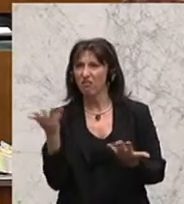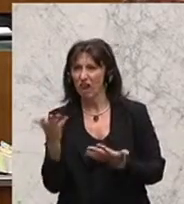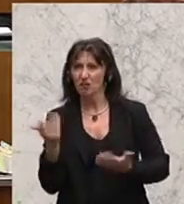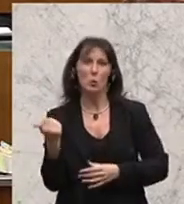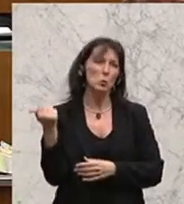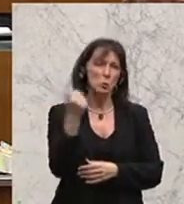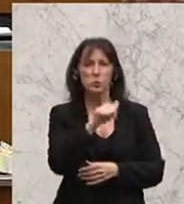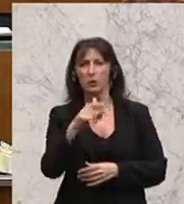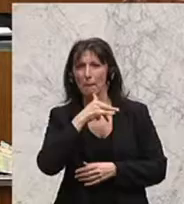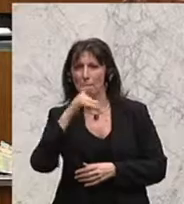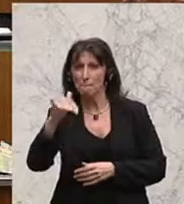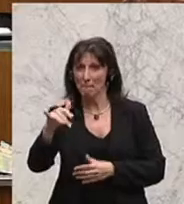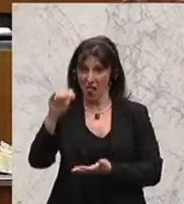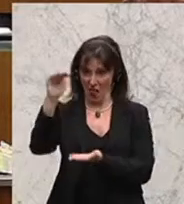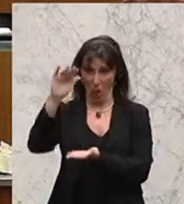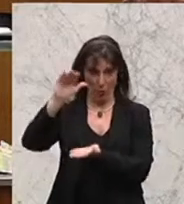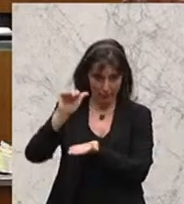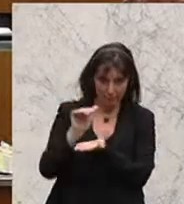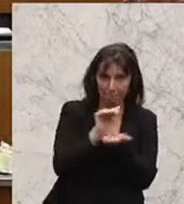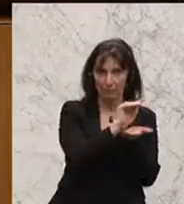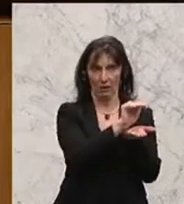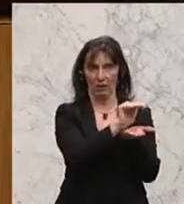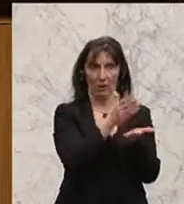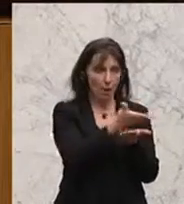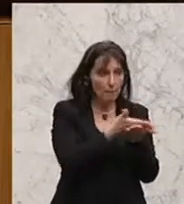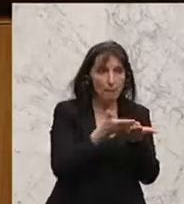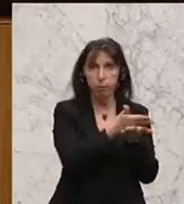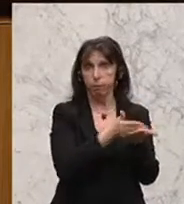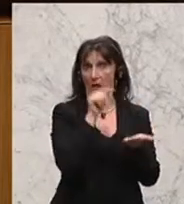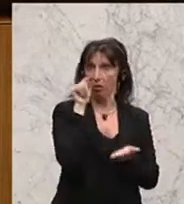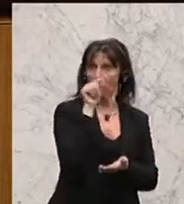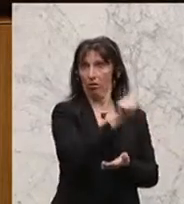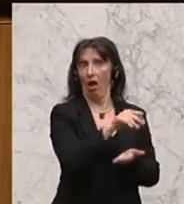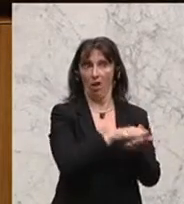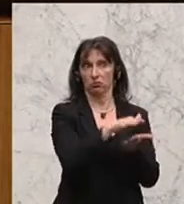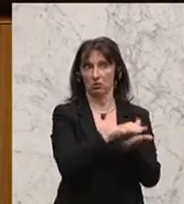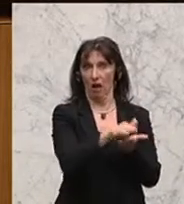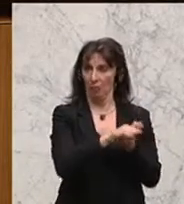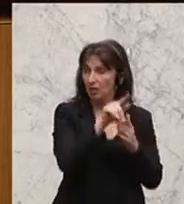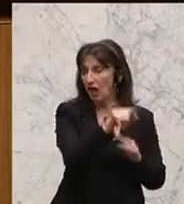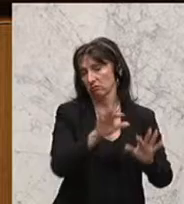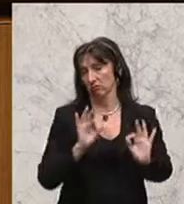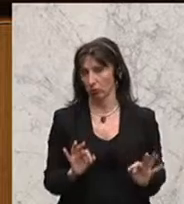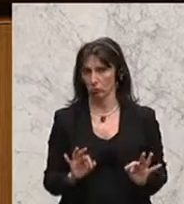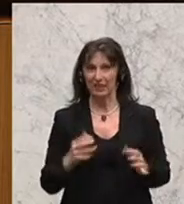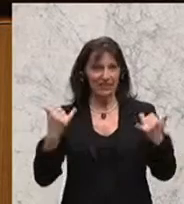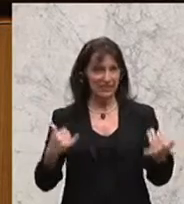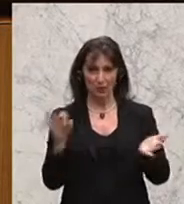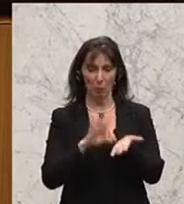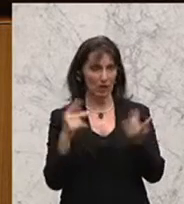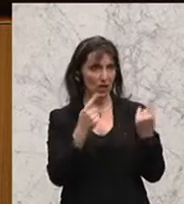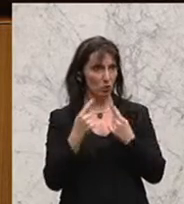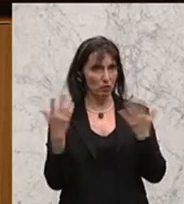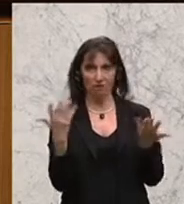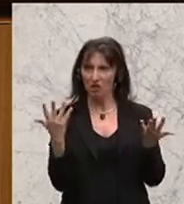hier auf die Seite zu nehmen und in die Bildung zu stecken, weil dort wäre es wirklich gut aufgehoben. Wir haben im Moment eine Situation, wo immer noch 8